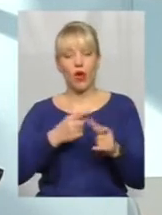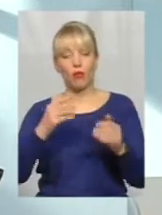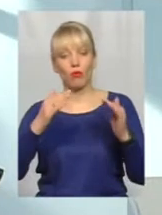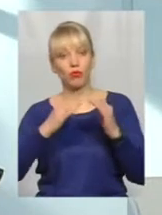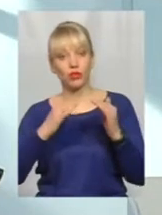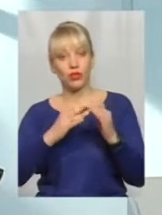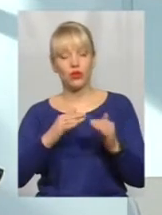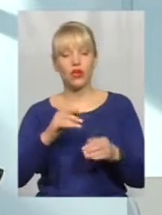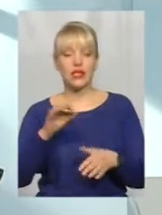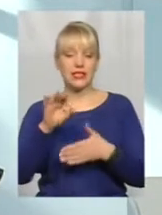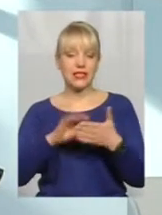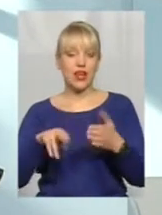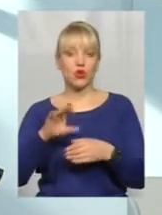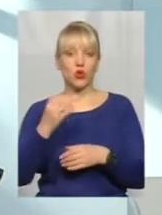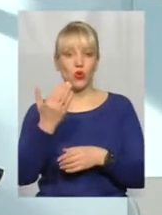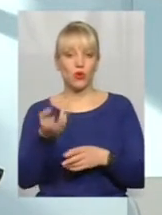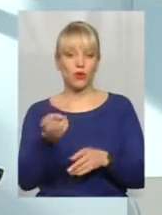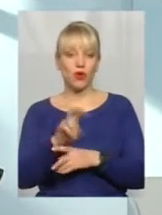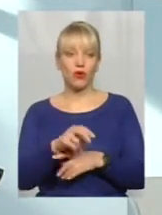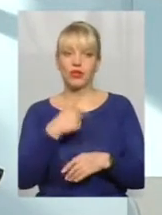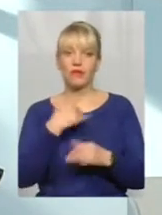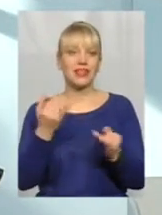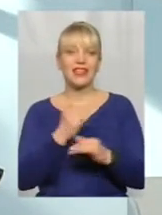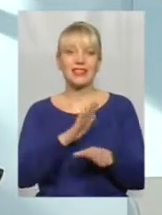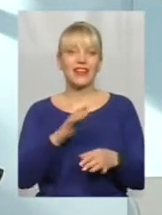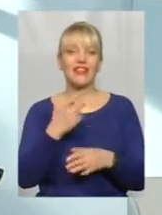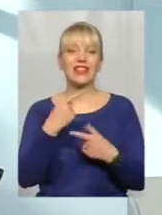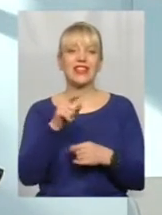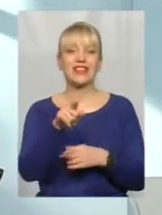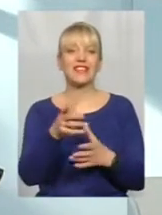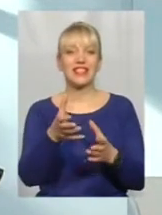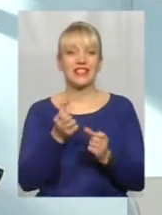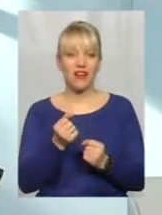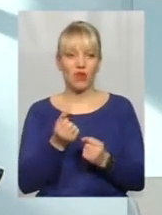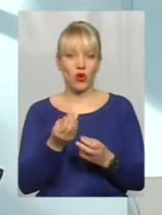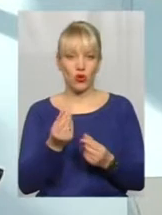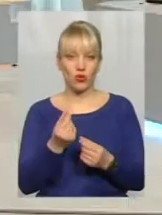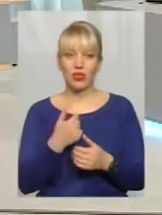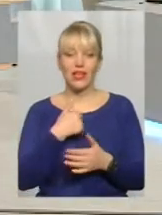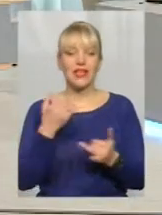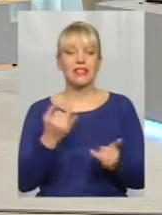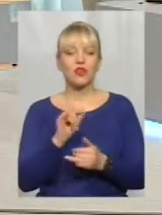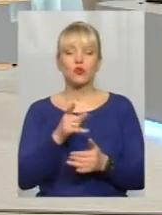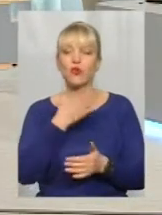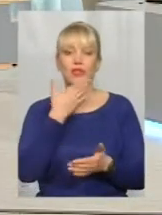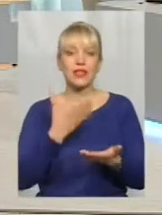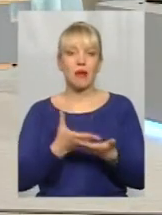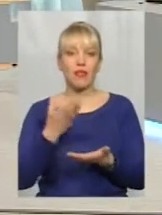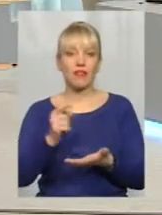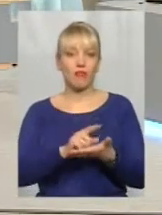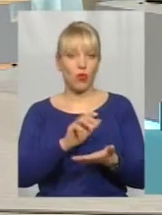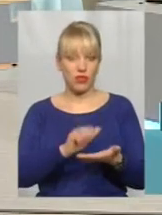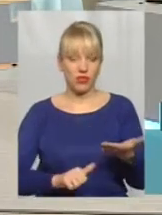відразу до нього приходять і кажуть, нас не цікавить, де ти взяв гроші, нас цікавить, чому ти не заплатив податки. От, наприклад,